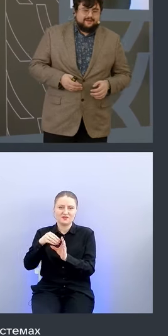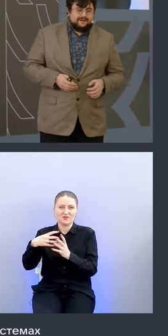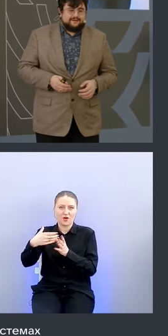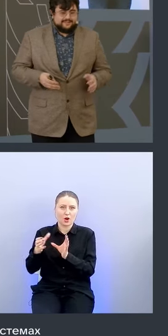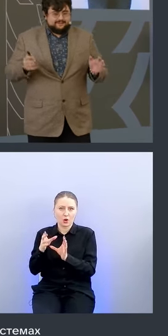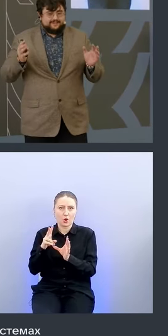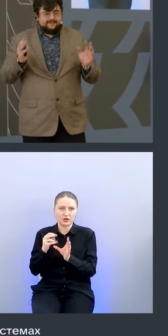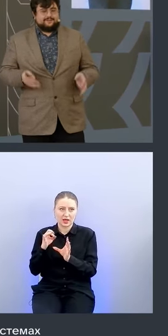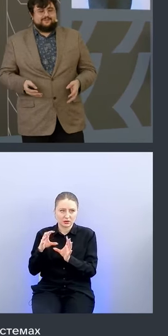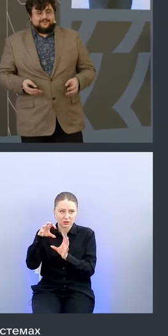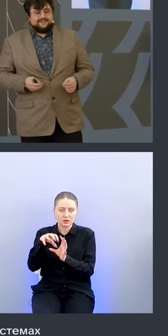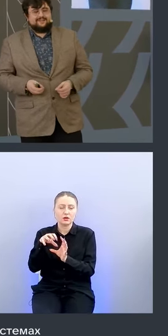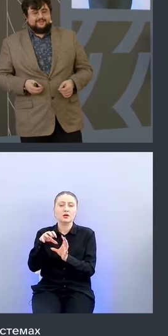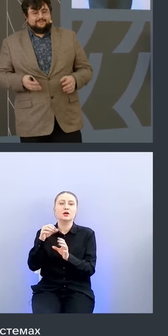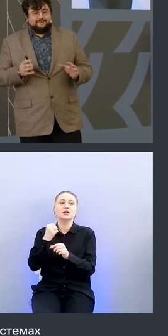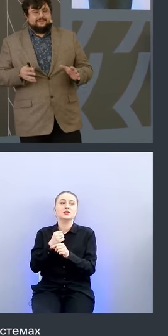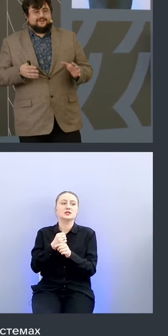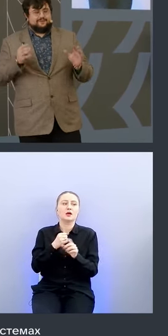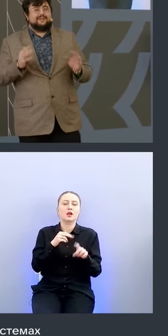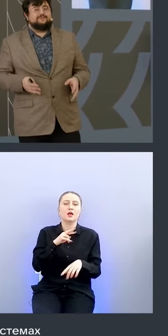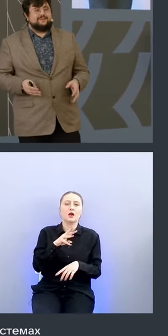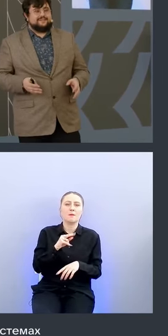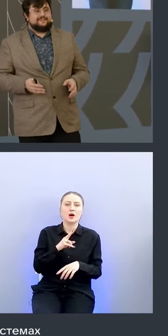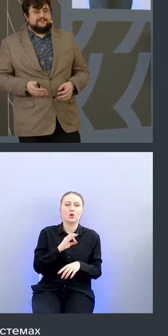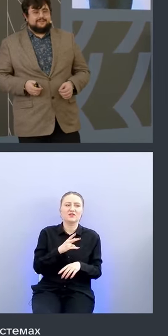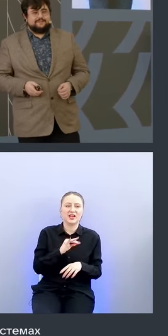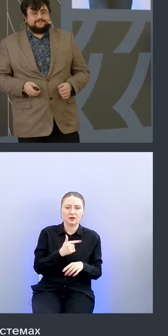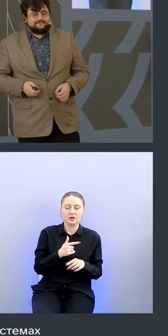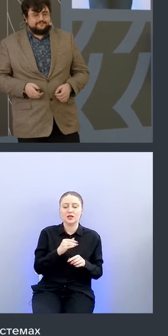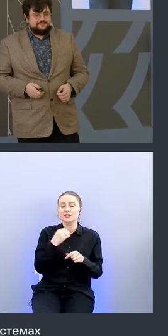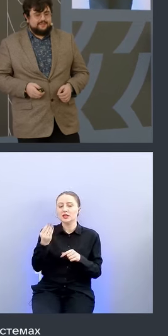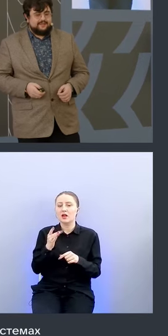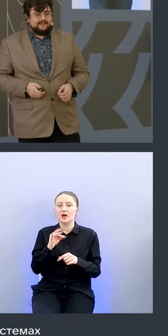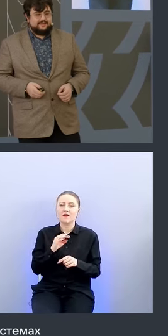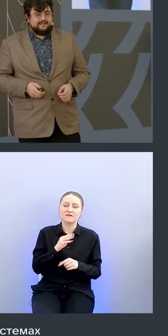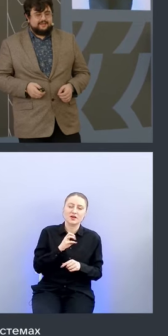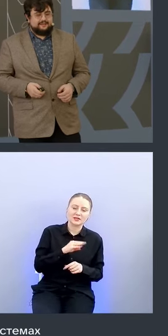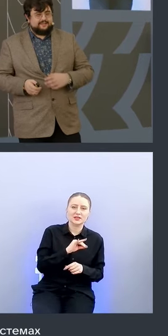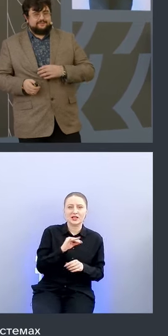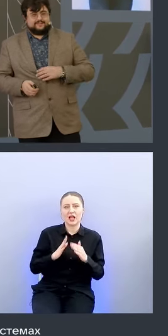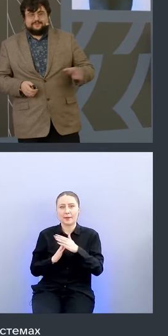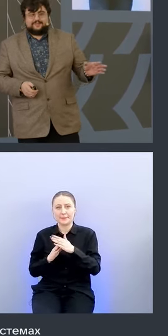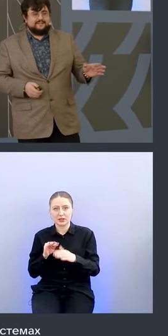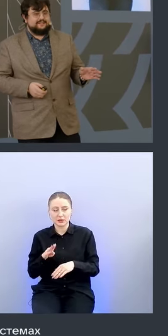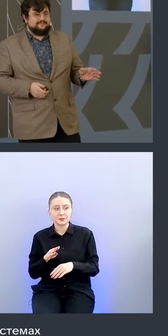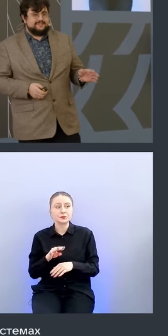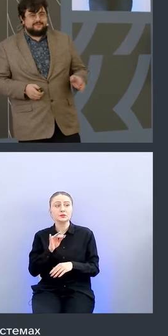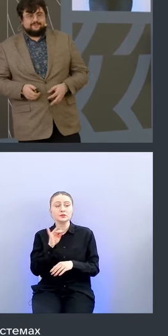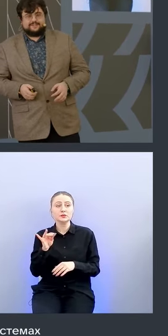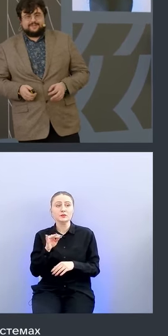взяли yaml конфиг подправили вы дали ему реквесты и лимиты и демонстер